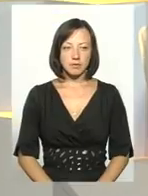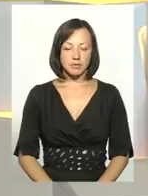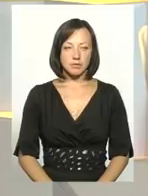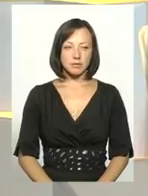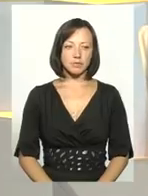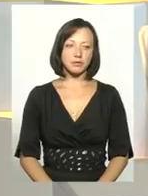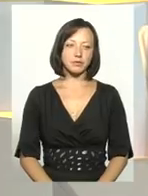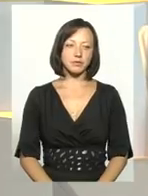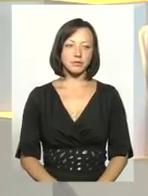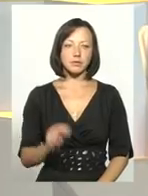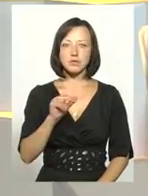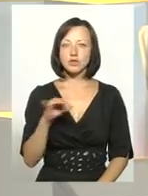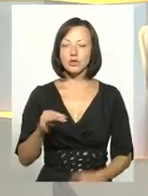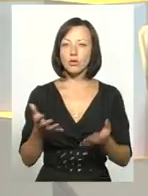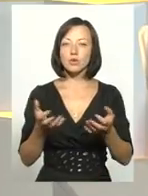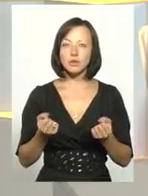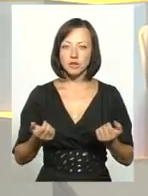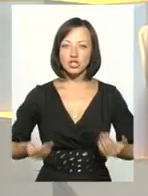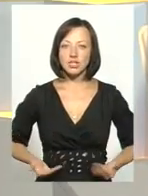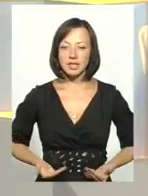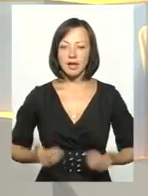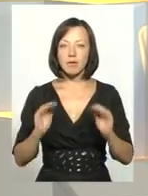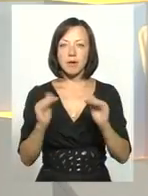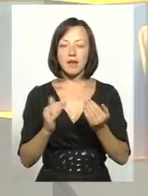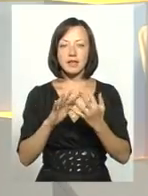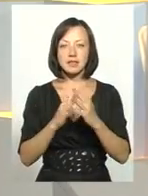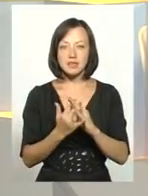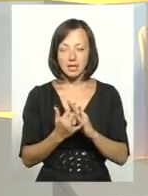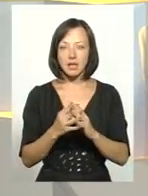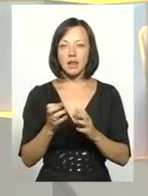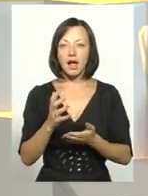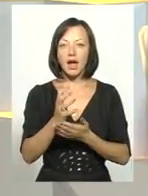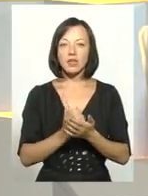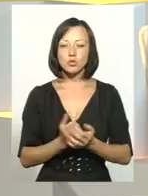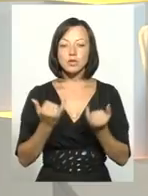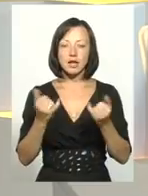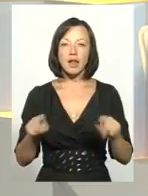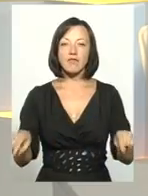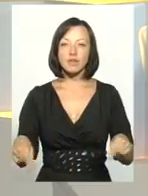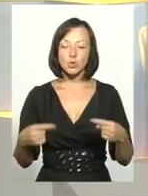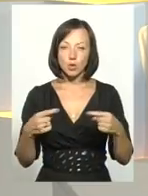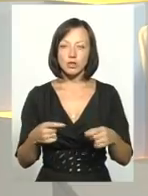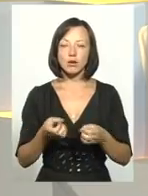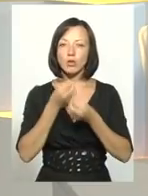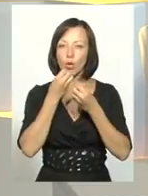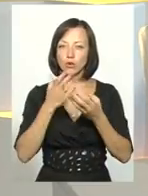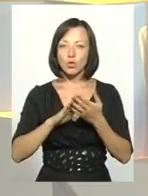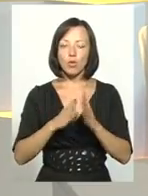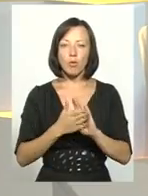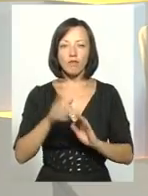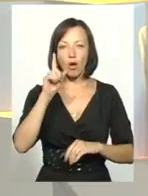Отже, чи отримають мешканці невеличких сіл та віддалених уторів ресурси для відродження, створення належних умов для